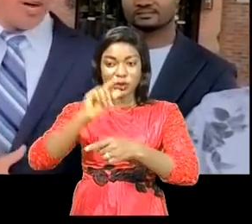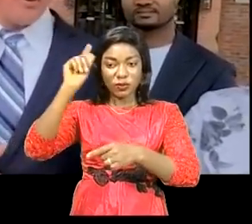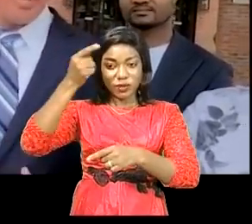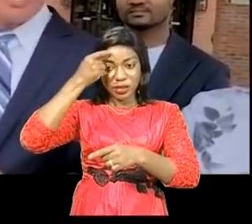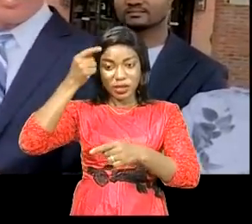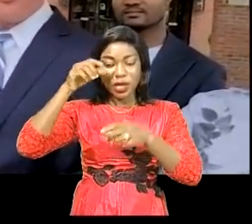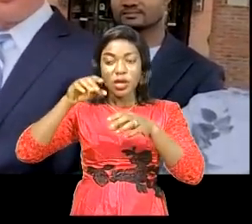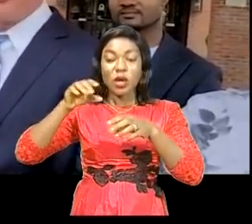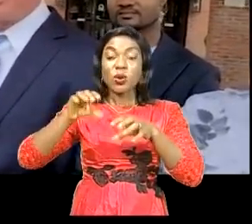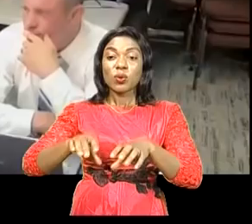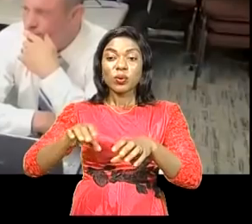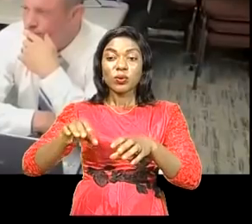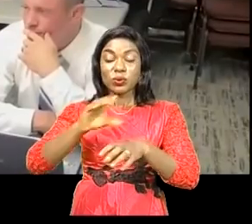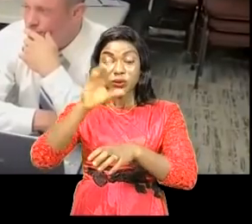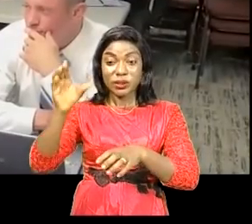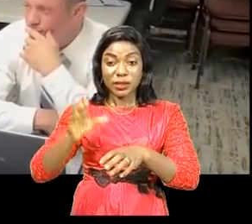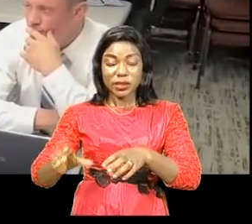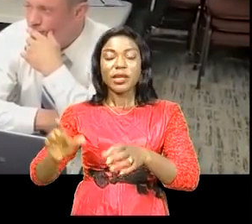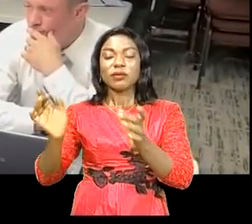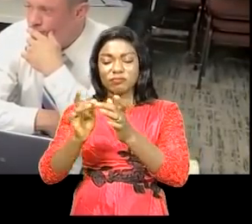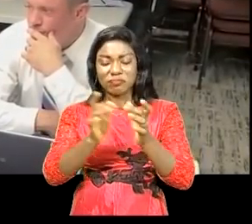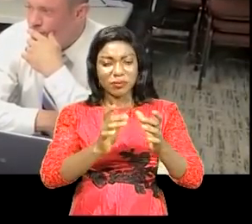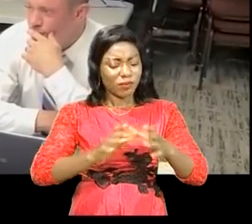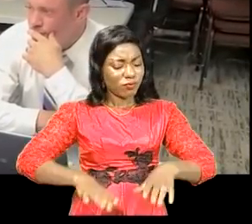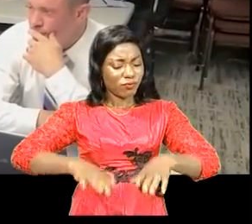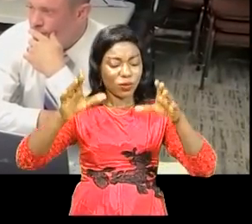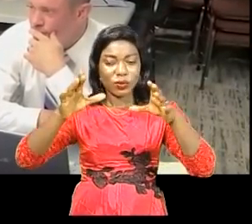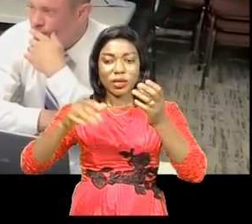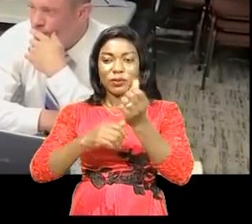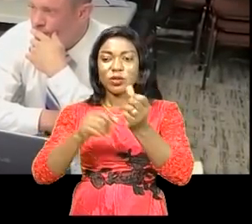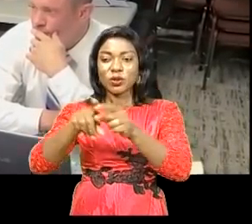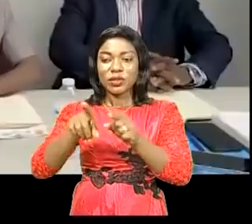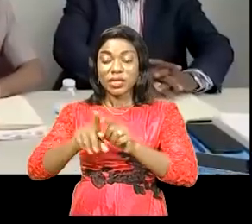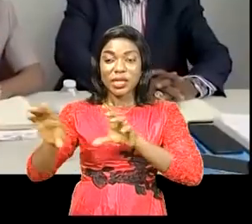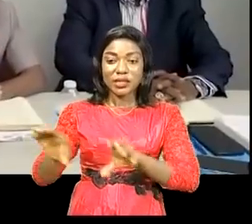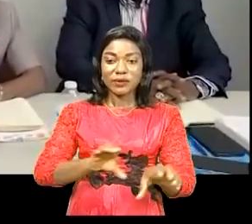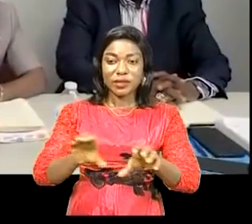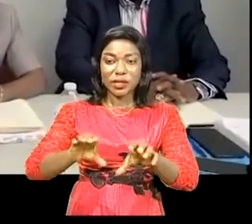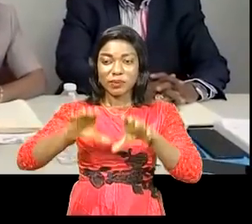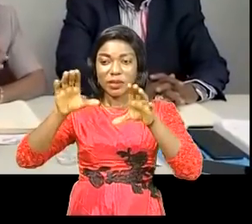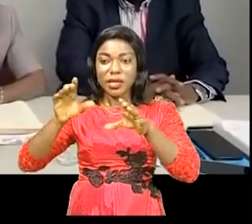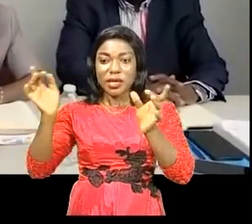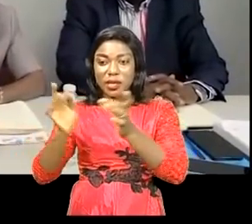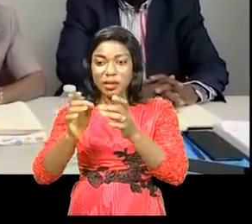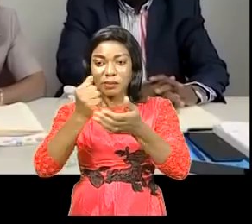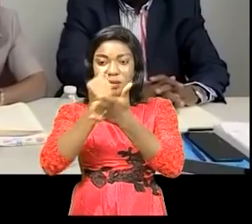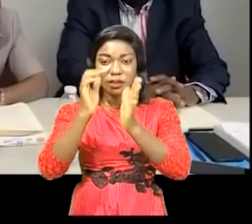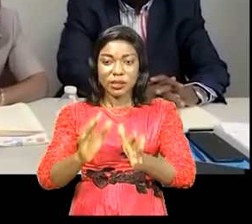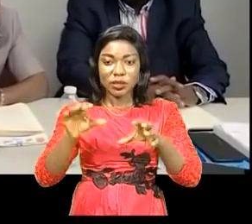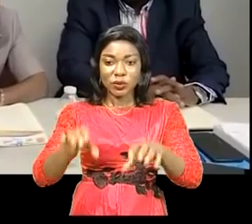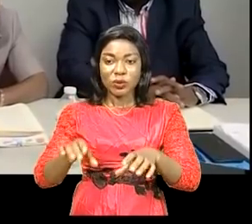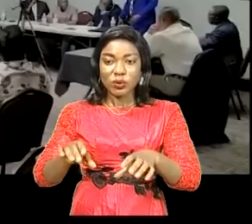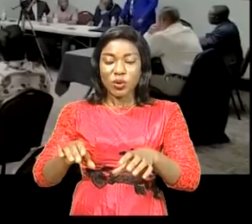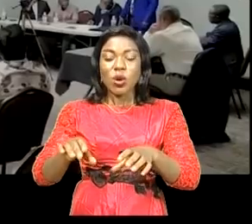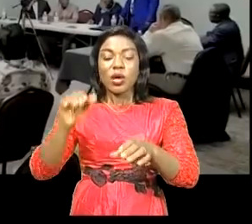Congo central aux ISA prévoit plusieurs rencontres et activités dans différents états fédéraux dont la rencontre avec l'ambassadaire de la RDC aux